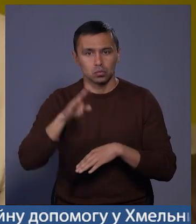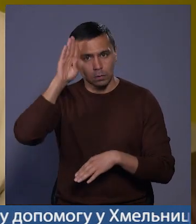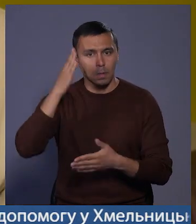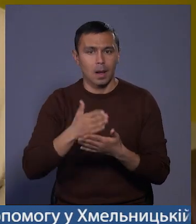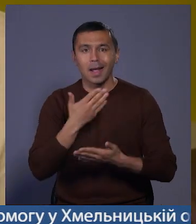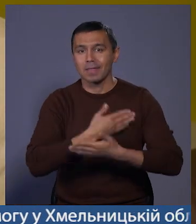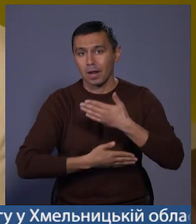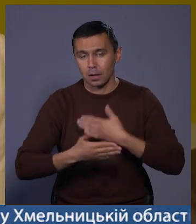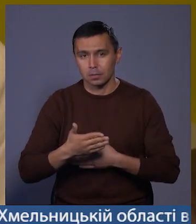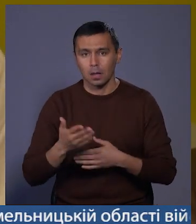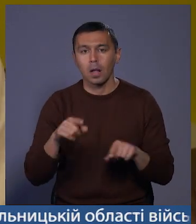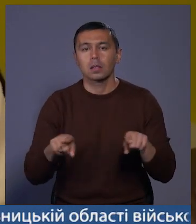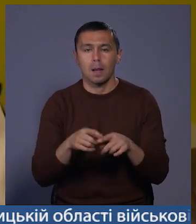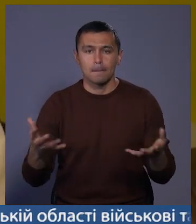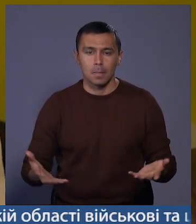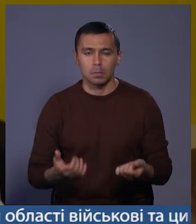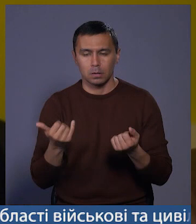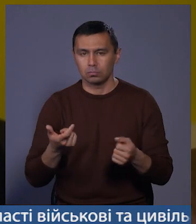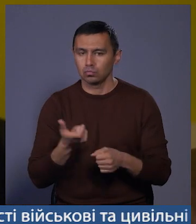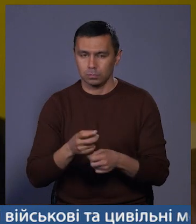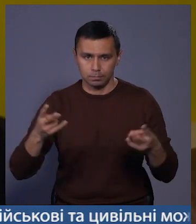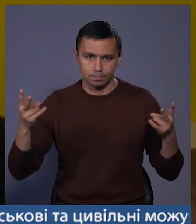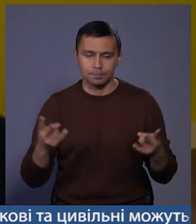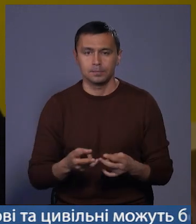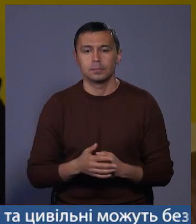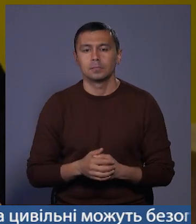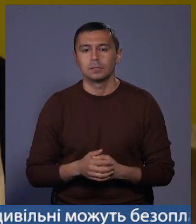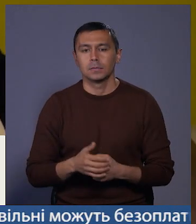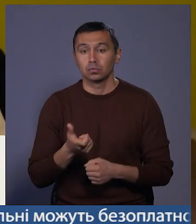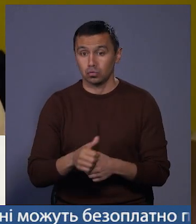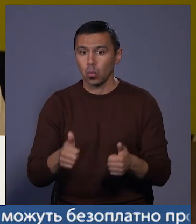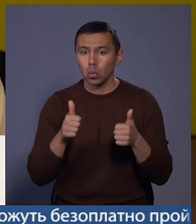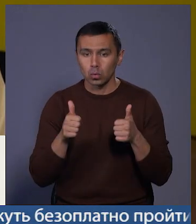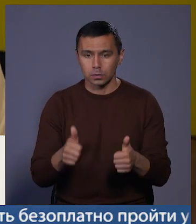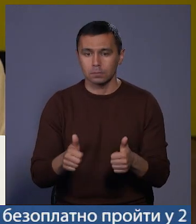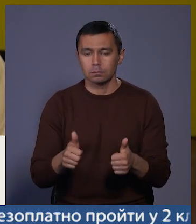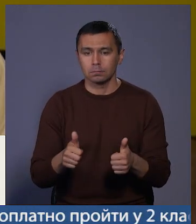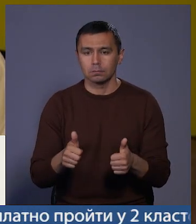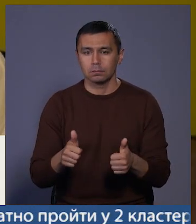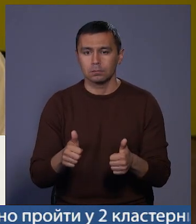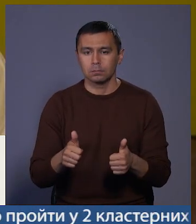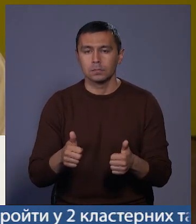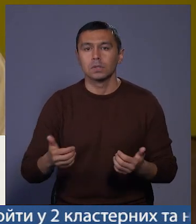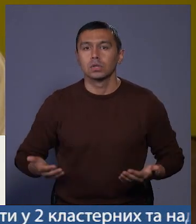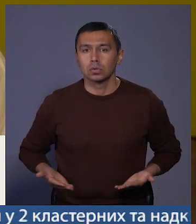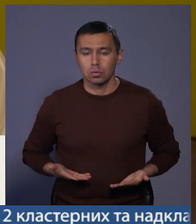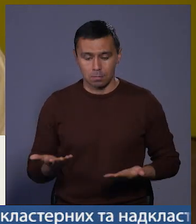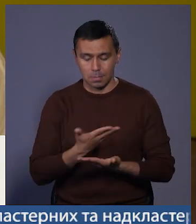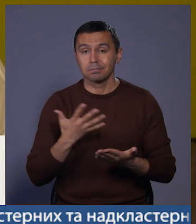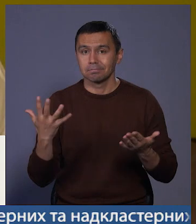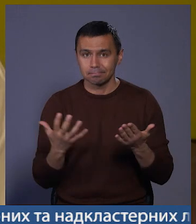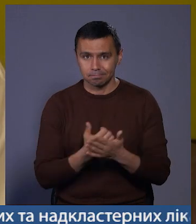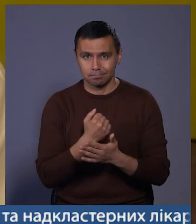має інвалідність, тож така підтримка їм потрібна. «Люди дуже хороші, і житло ми знайшли.